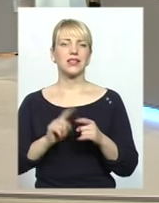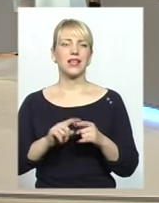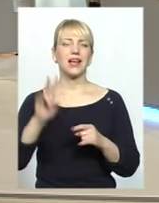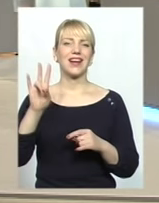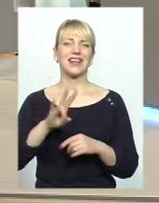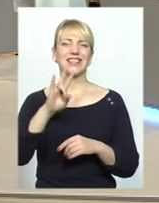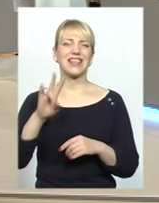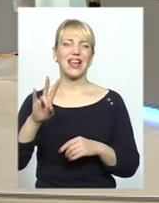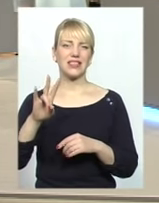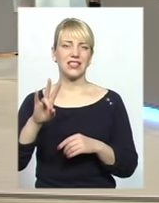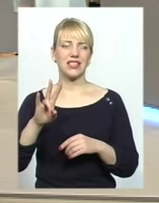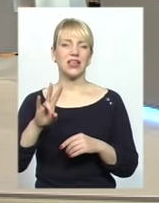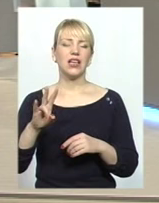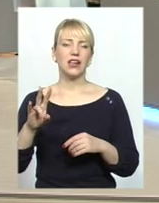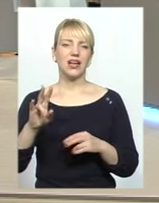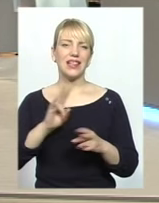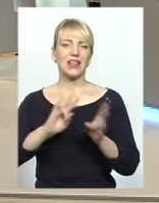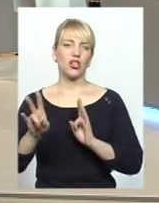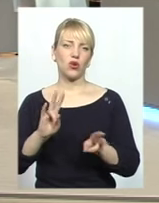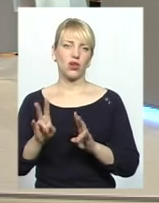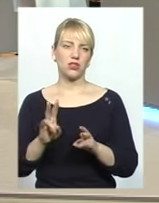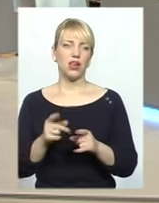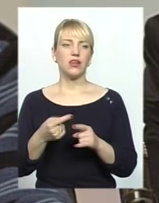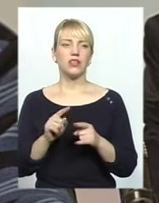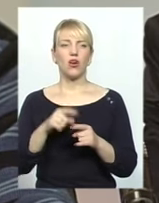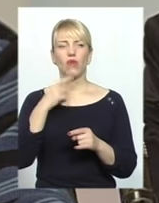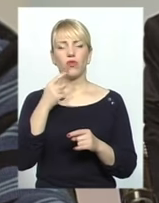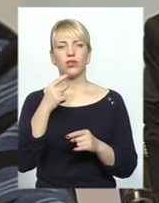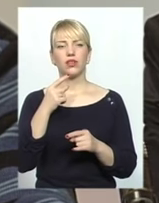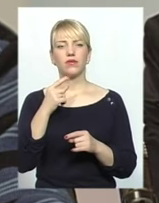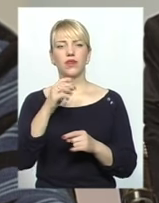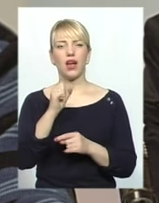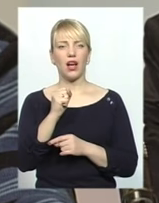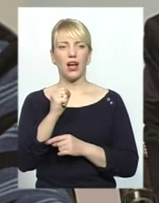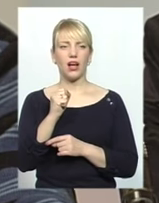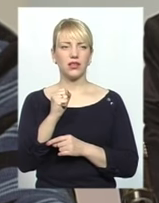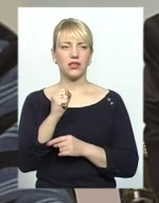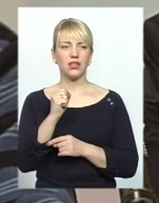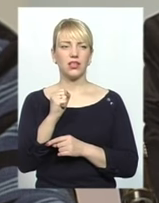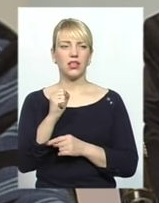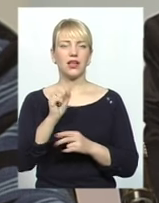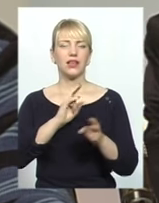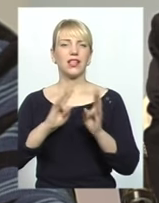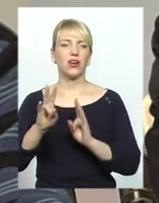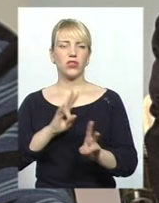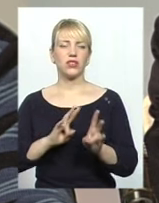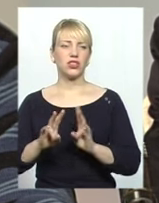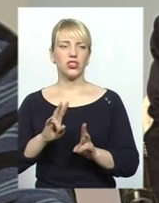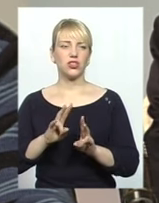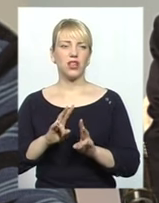Говорять по телебачі, що це є антитерористична